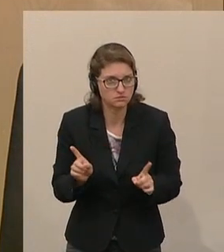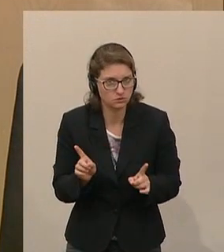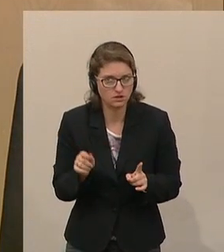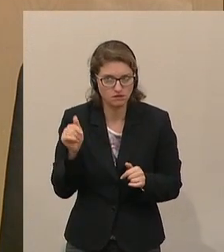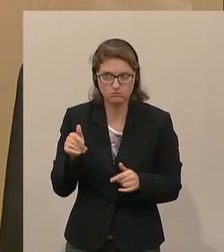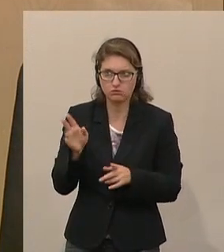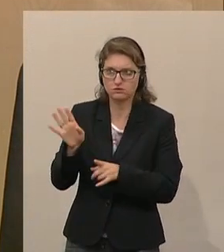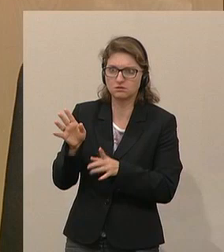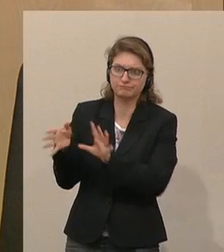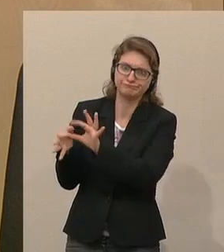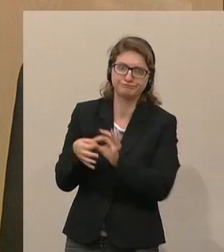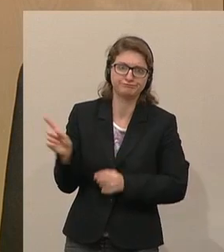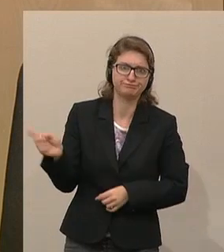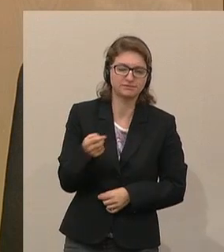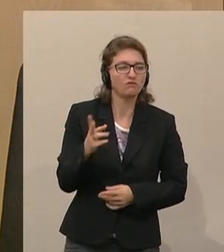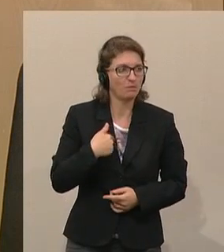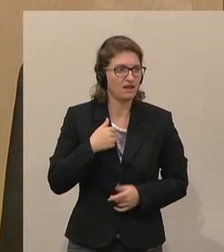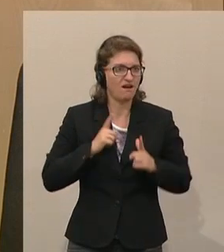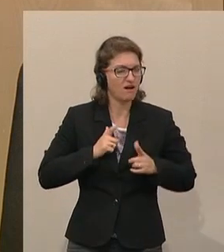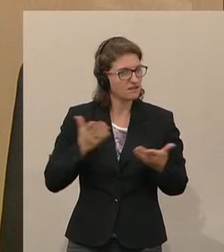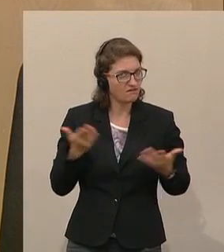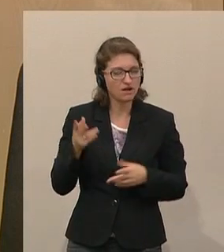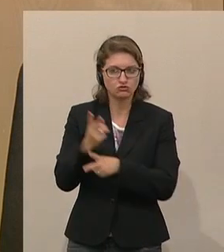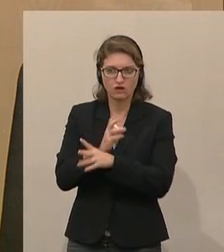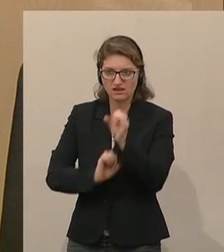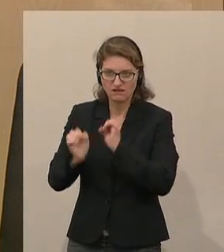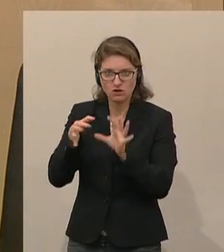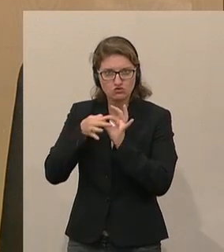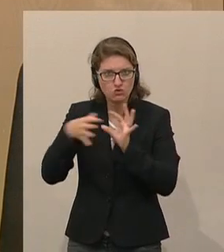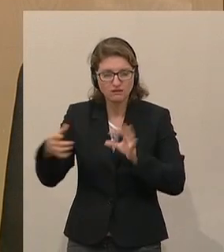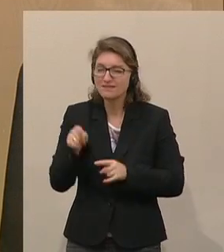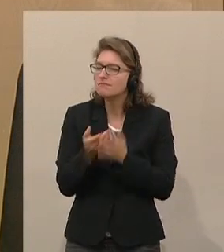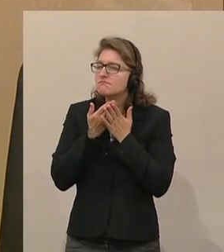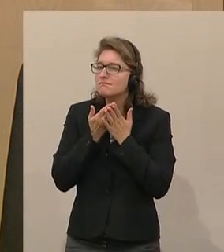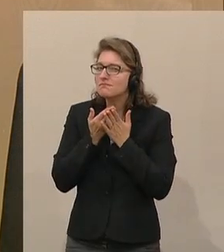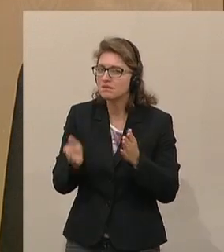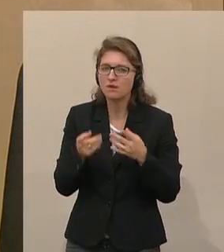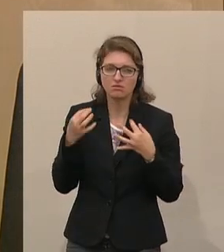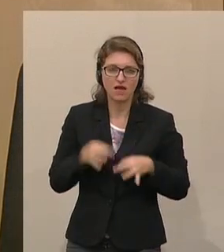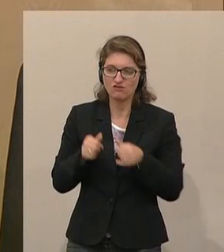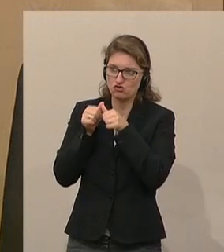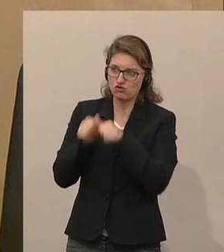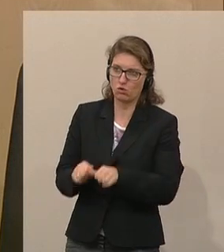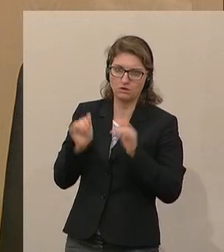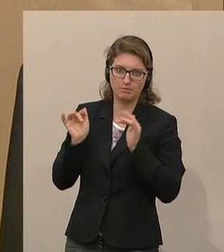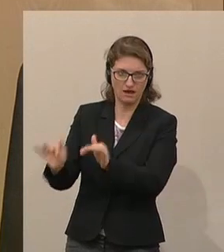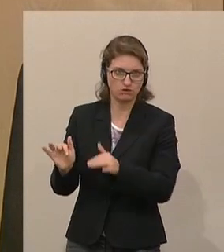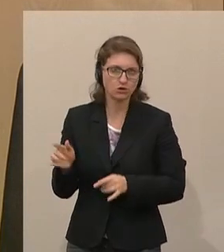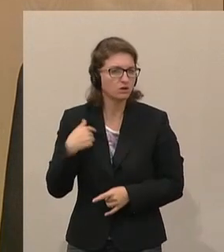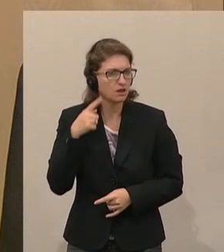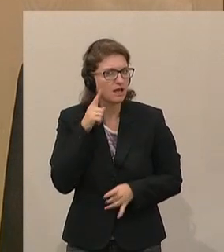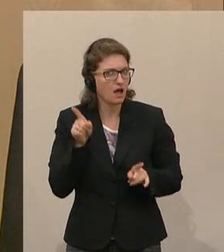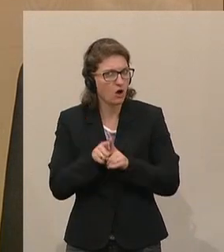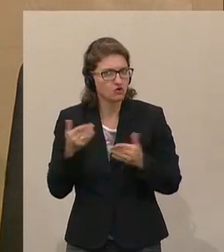Verantwortung gezogen, weil ich erwarte von jedem Staatsanwalt, der unabhängig ist, dass er sich von niemandem unter Druck setzen lässt. Und davon gehe ich auch aus in unserer